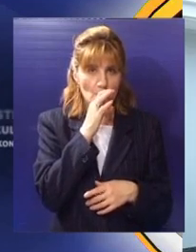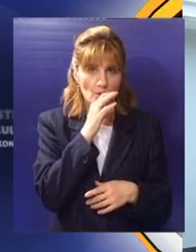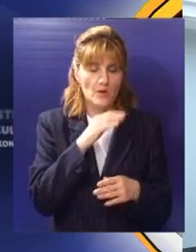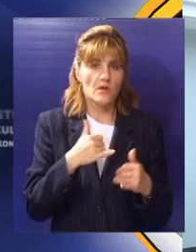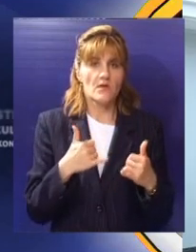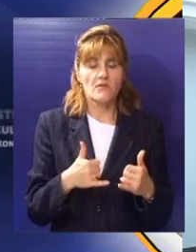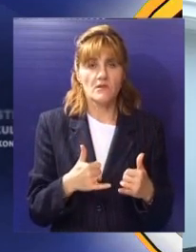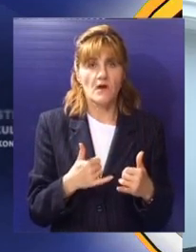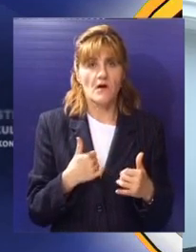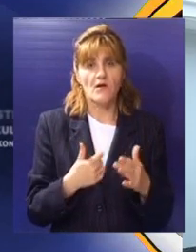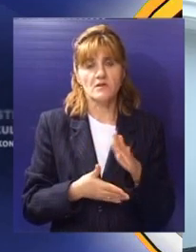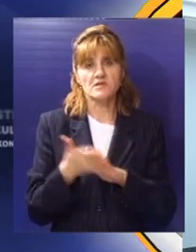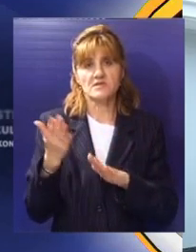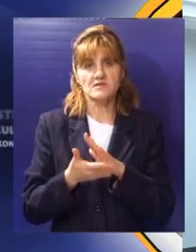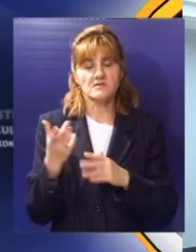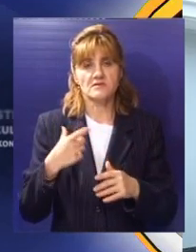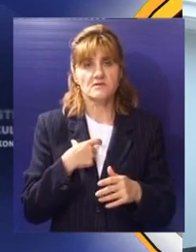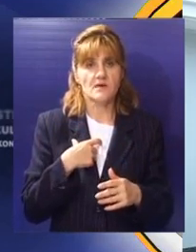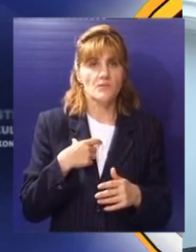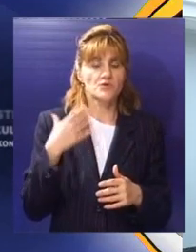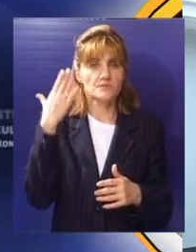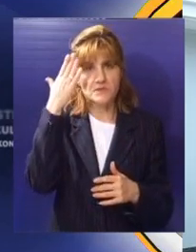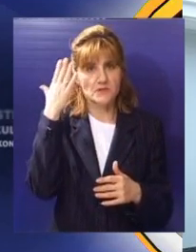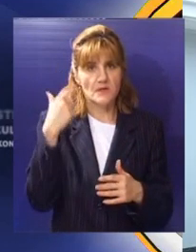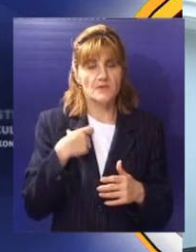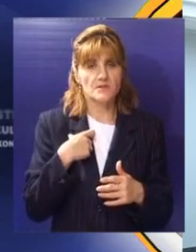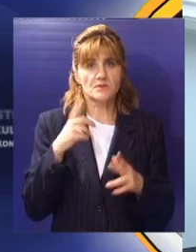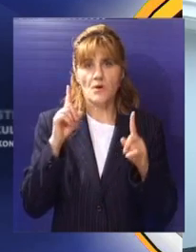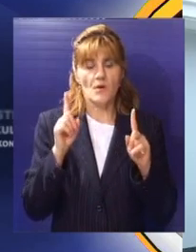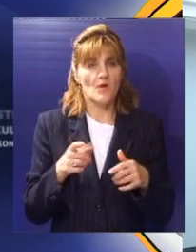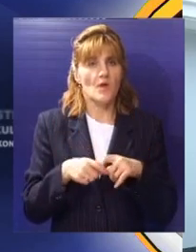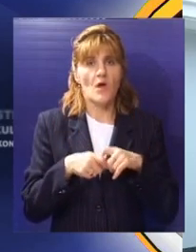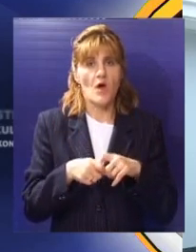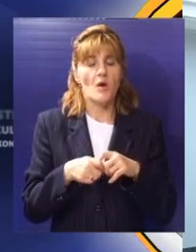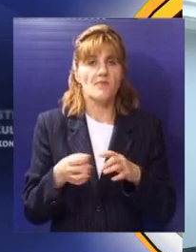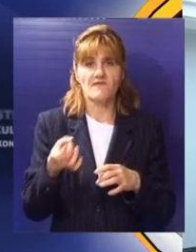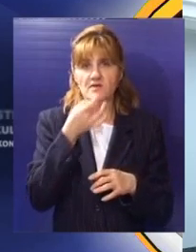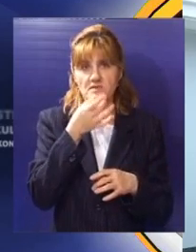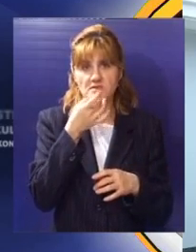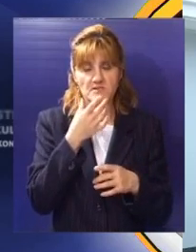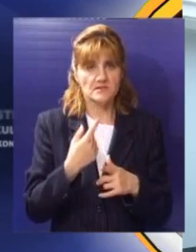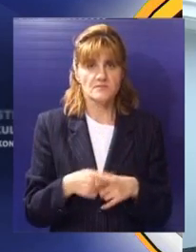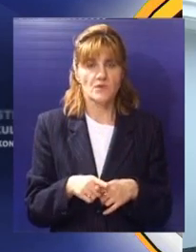sam tako izlazio napolje nisam mogo sebe da zamislim da izlazim napolje da nisam odesno nečega